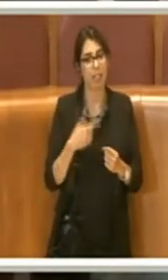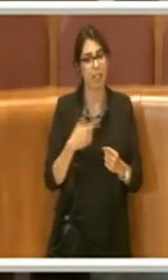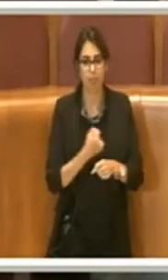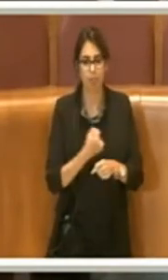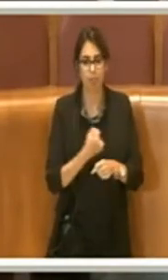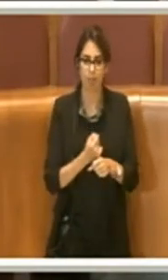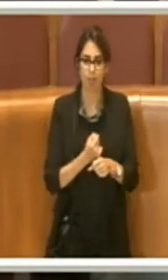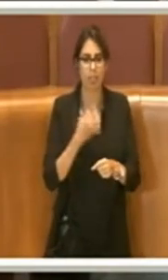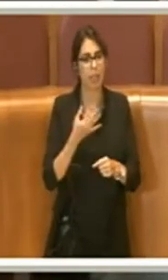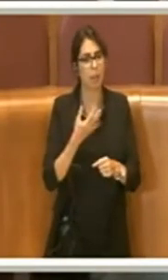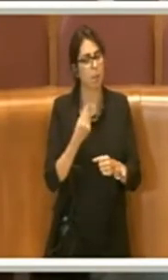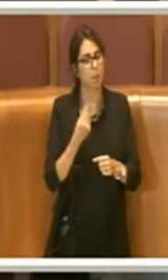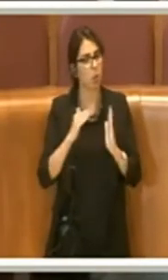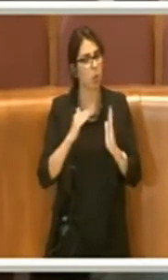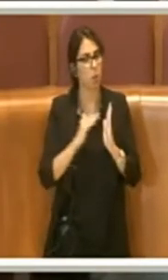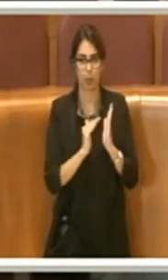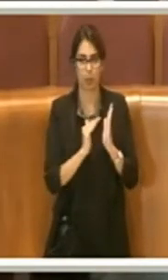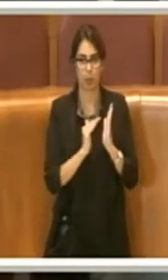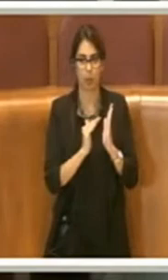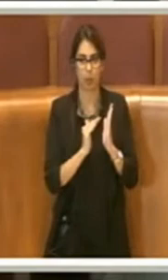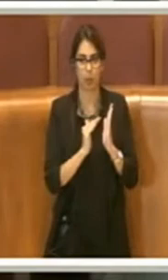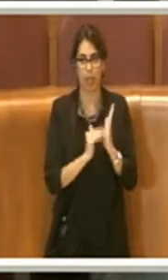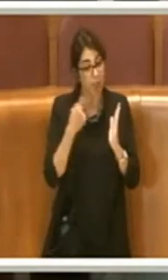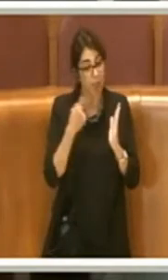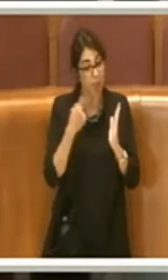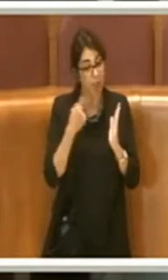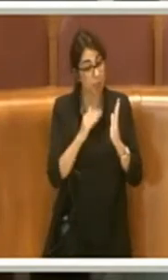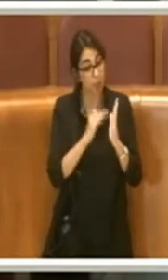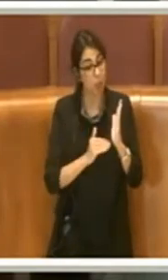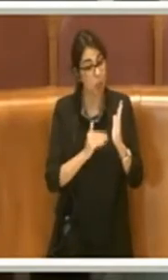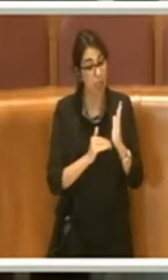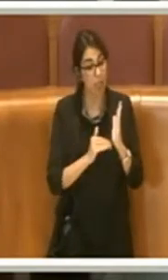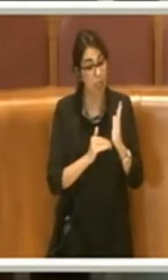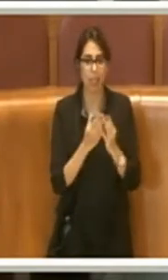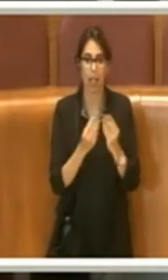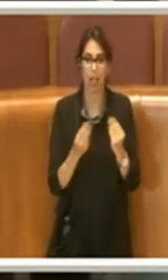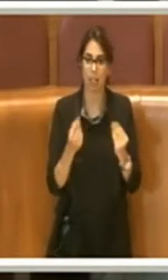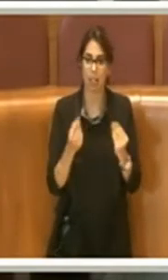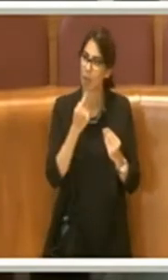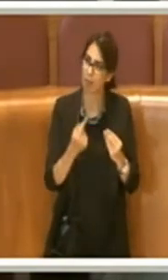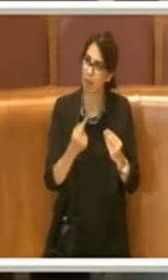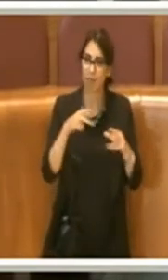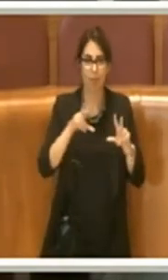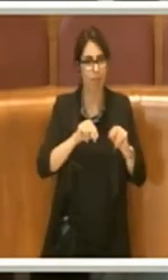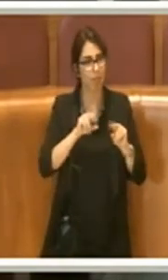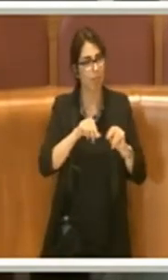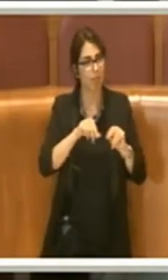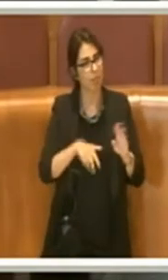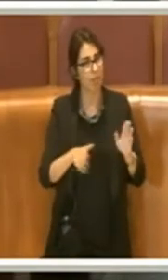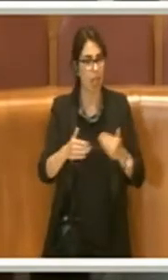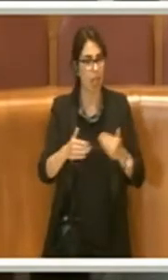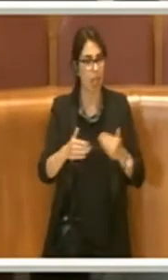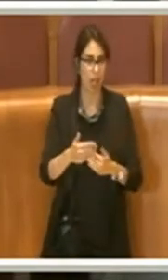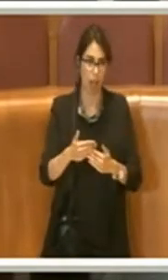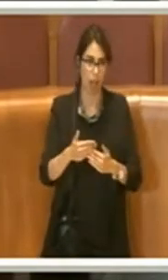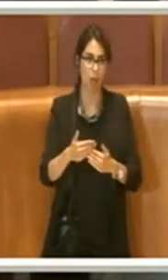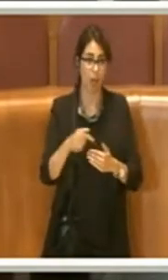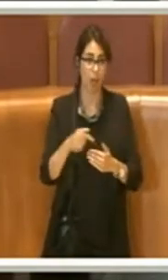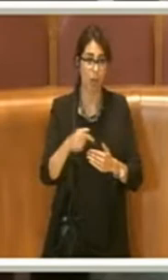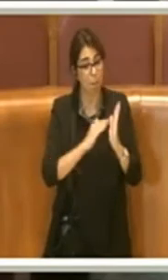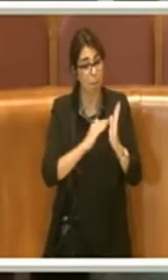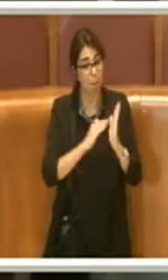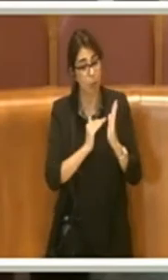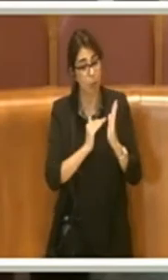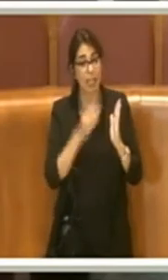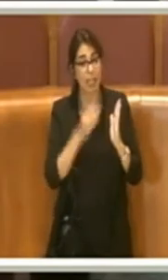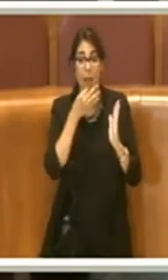e prudenza, quella prudenza che abbiamo tante volte ricordato in quest'Aula che rimane spesso all